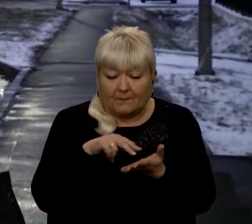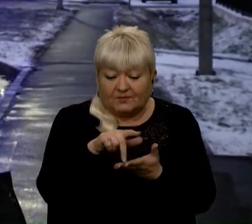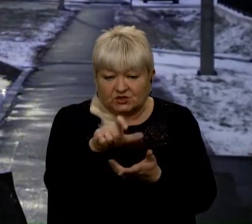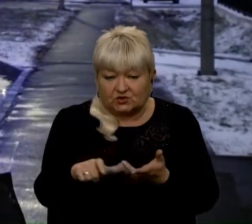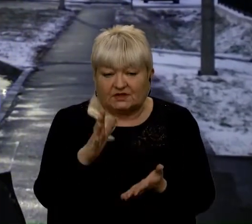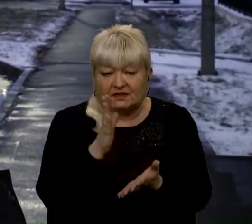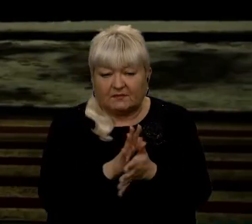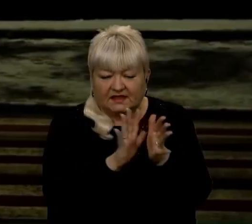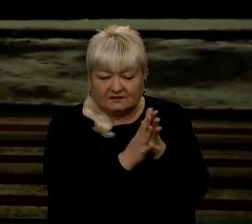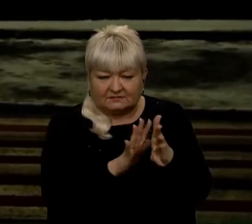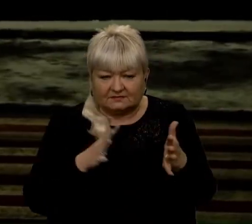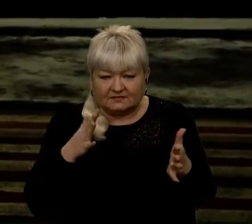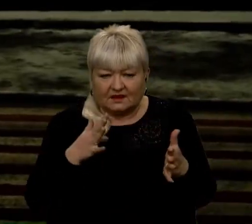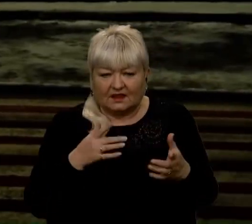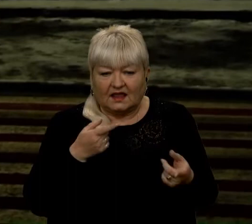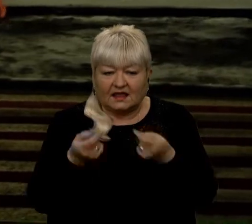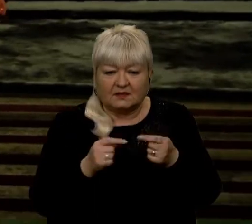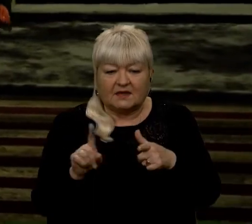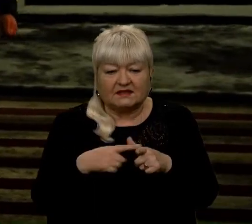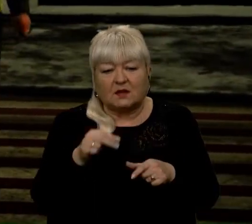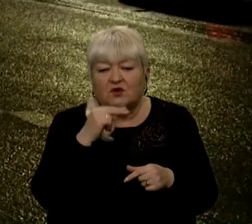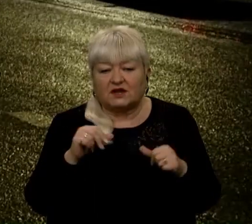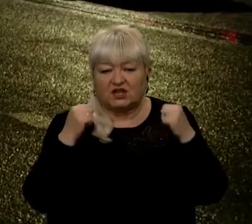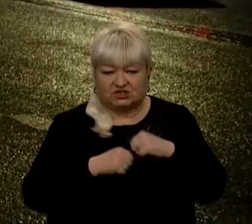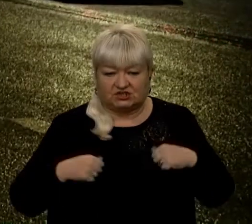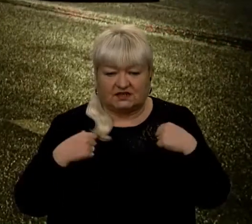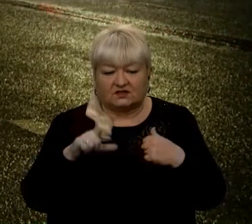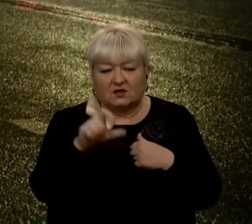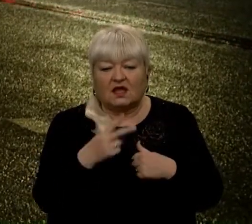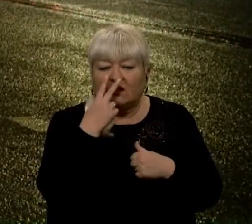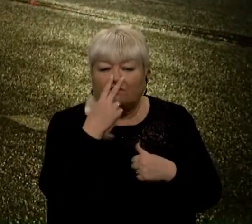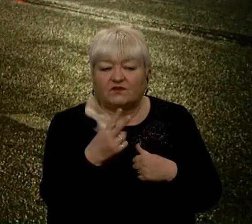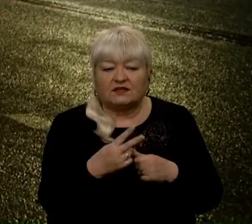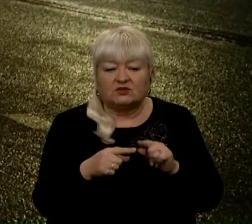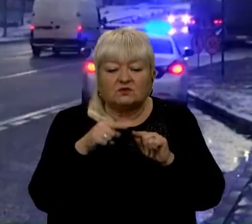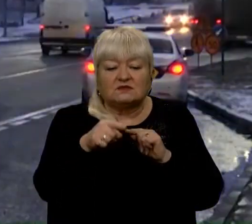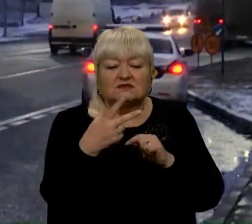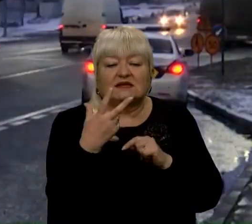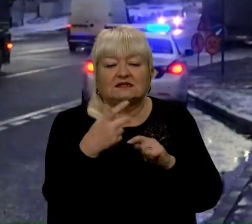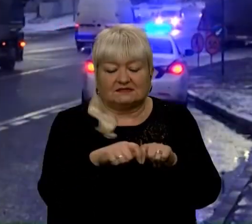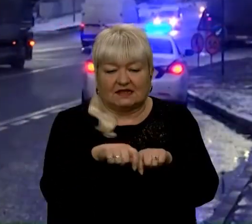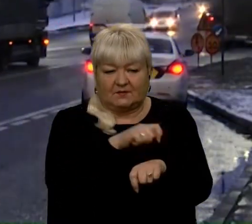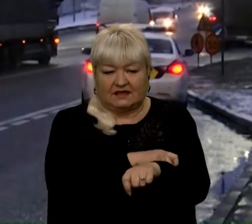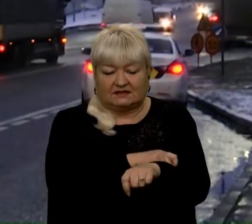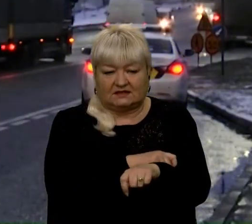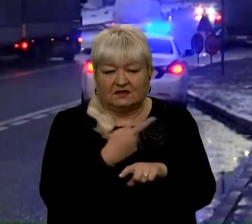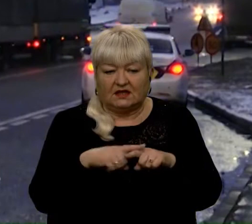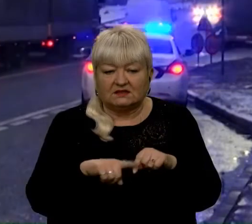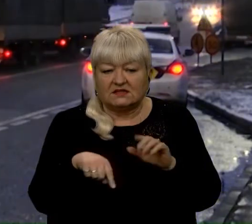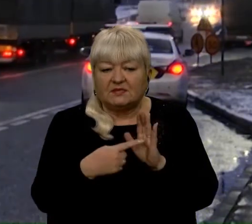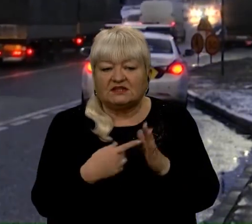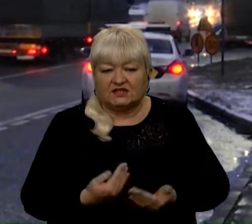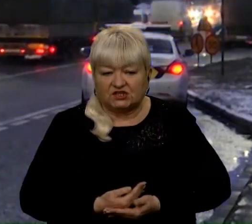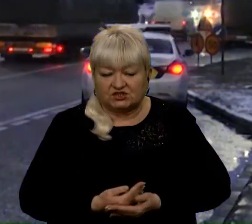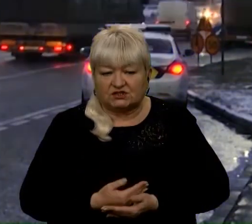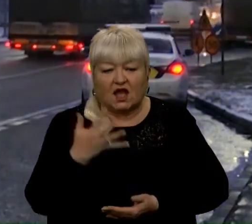собі світлуваючі елементи або ще краще жилетку, тоді пішохода видно вже за 300 метрів. Ідти це про життя. Тобто, коли